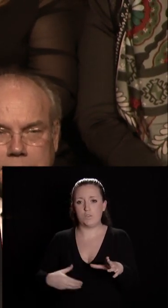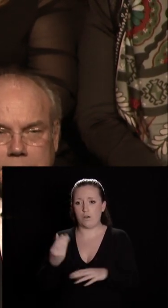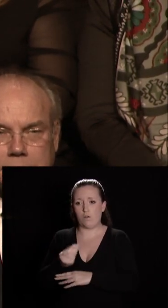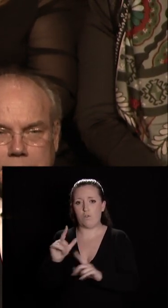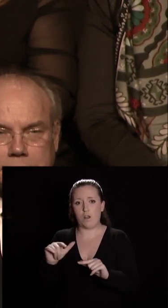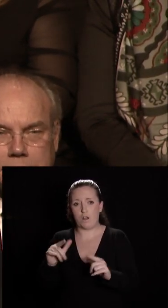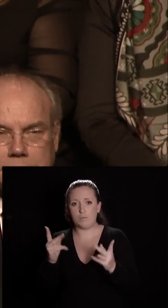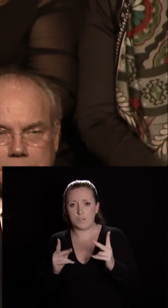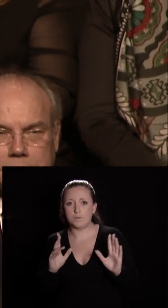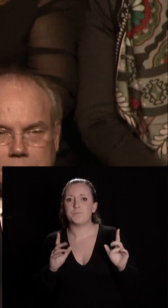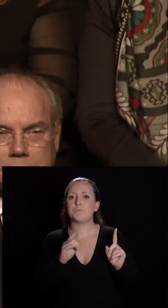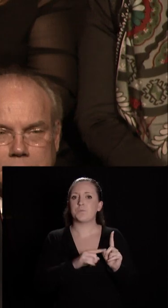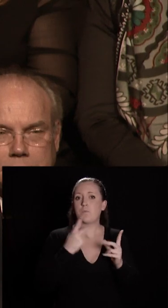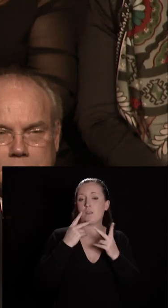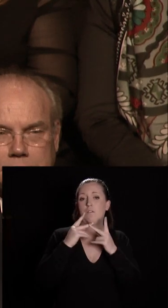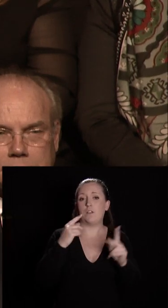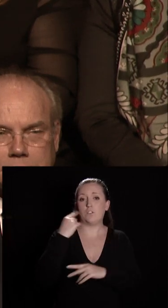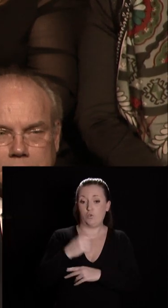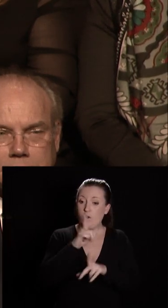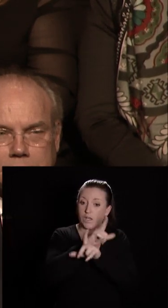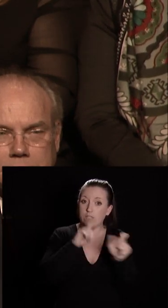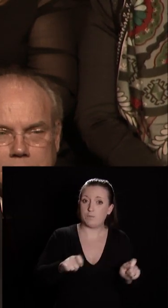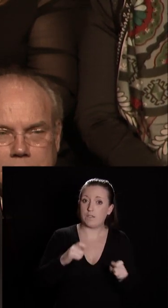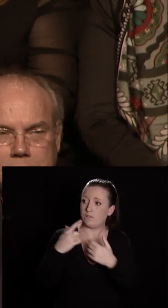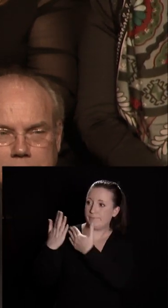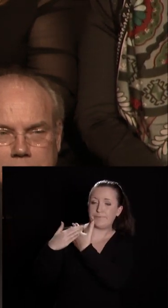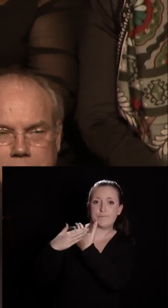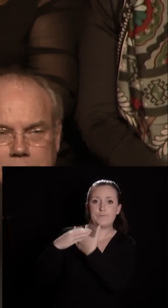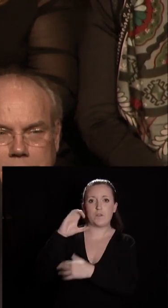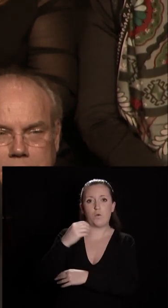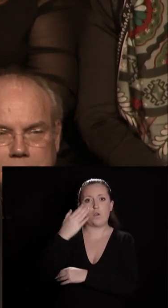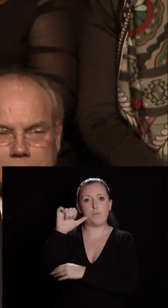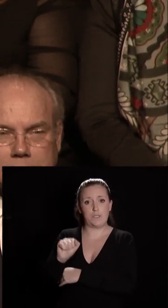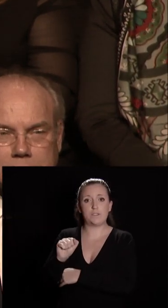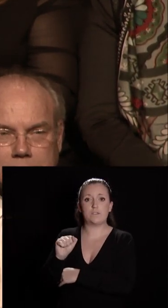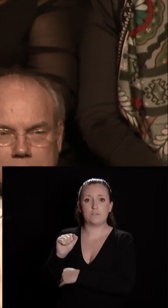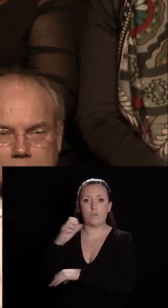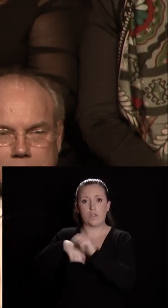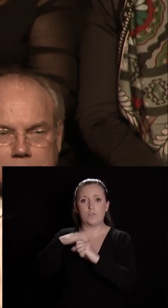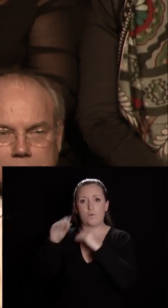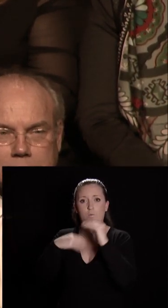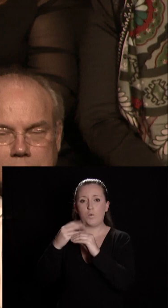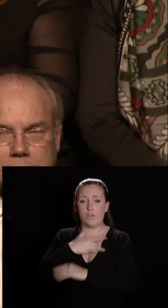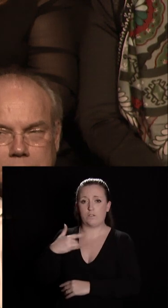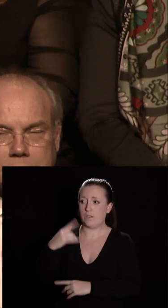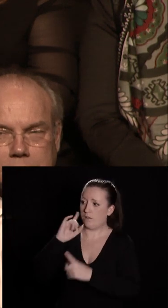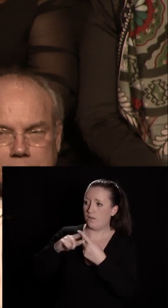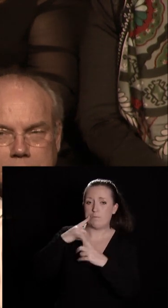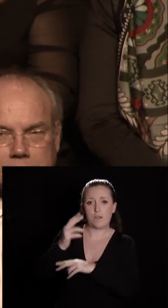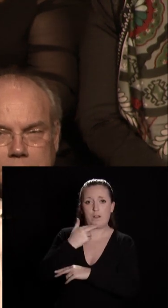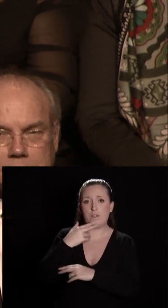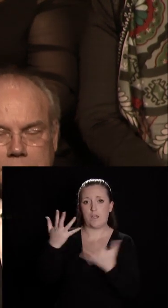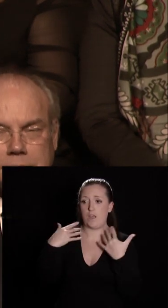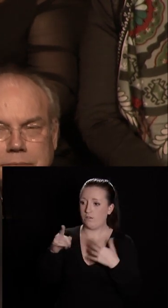seul Dijon parmi les grandes villes françaises respectait les recommandations de l'OMS de l'Organisation Mondiale de la Santé sur la qualité de l'air.